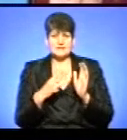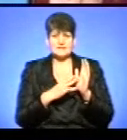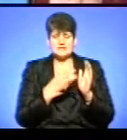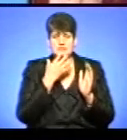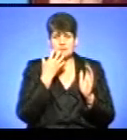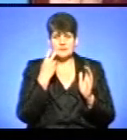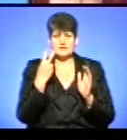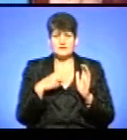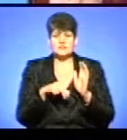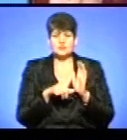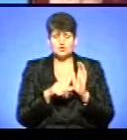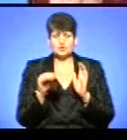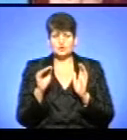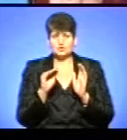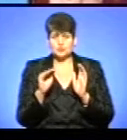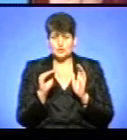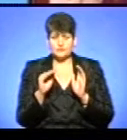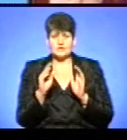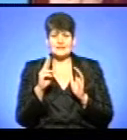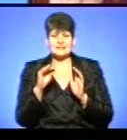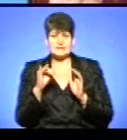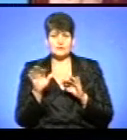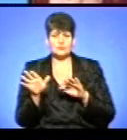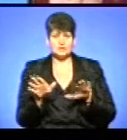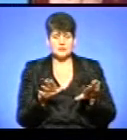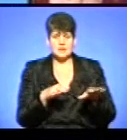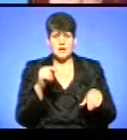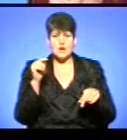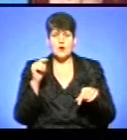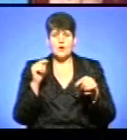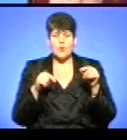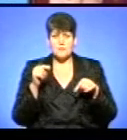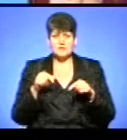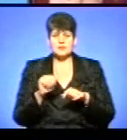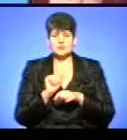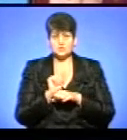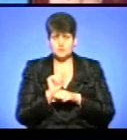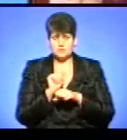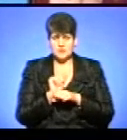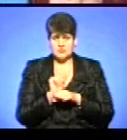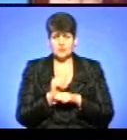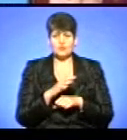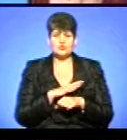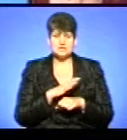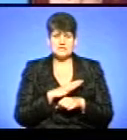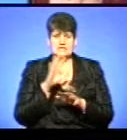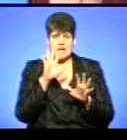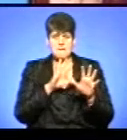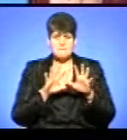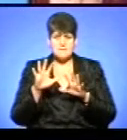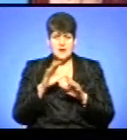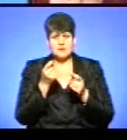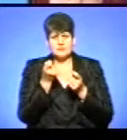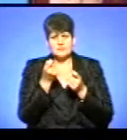26 жовтня циклон відходитиме. Опади поступово будуть припинятися. Очікується хмарна погода з